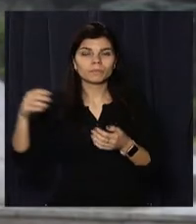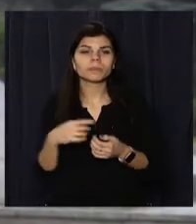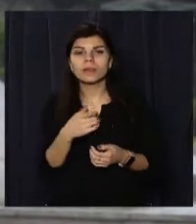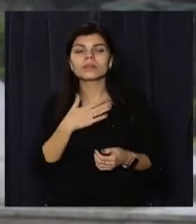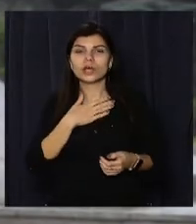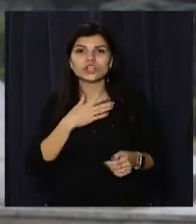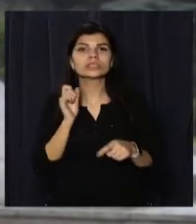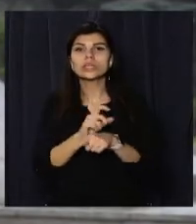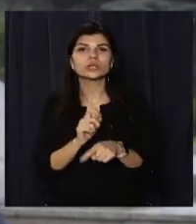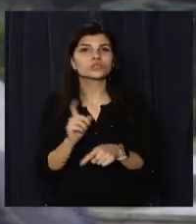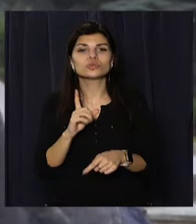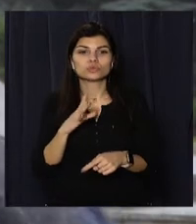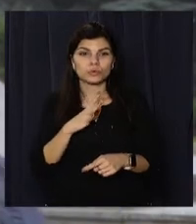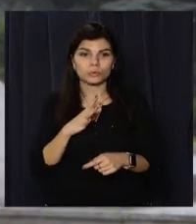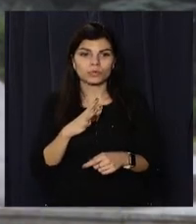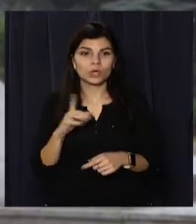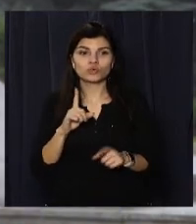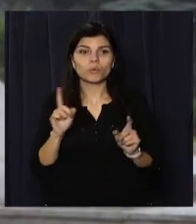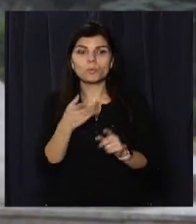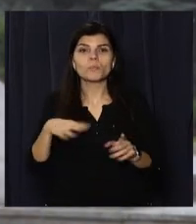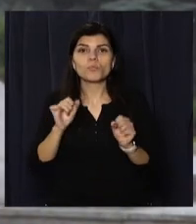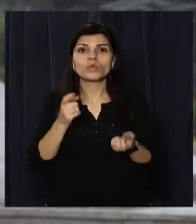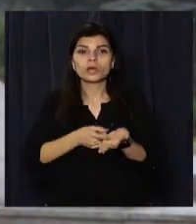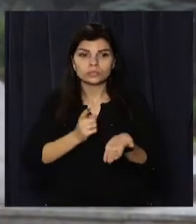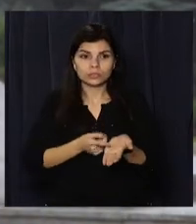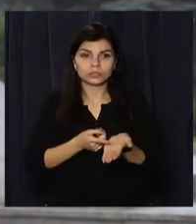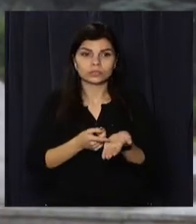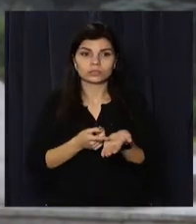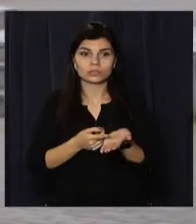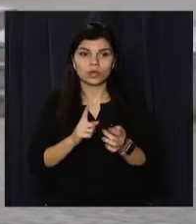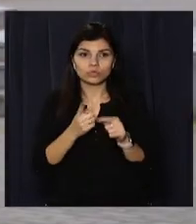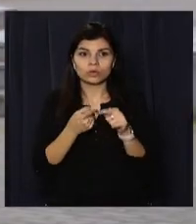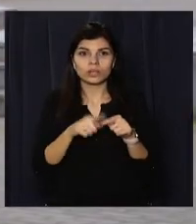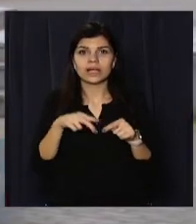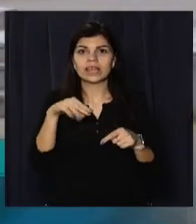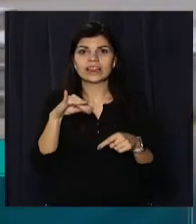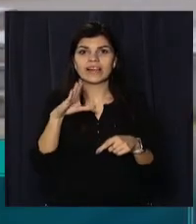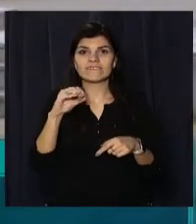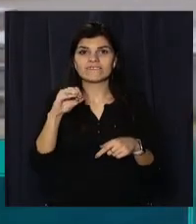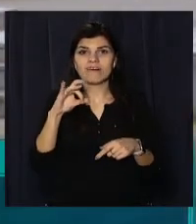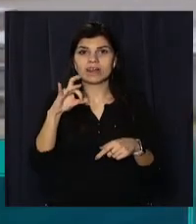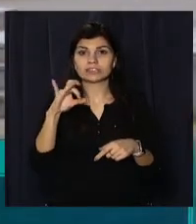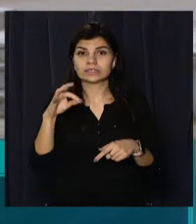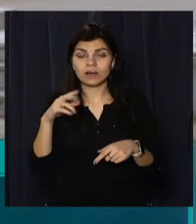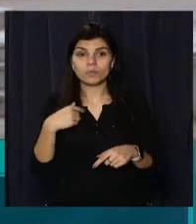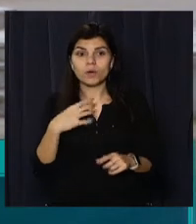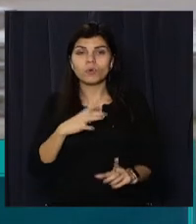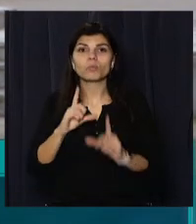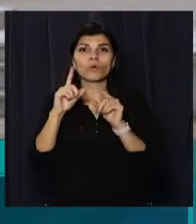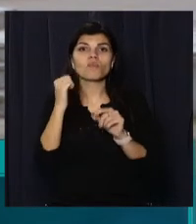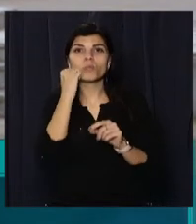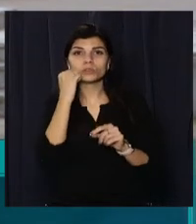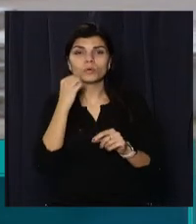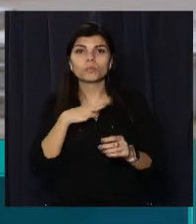ми могли доказати, що це була диверсія. Ми приїхали в Москву і писали відчоти.